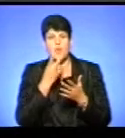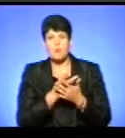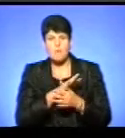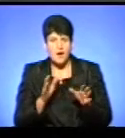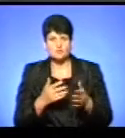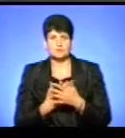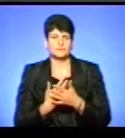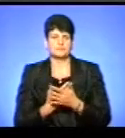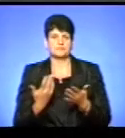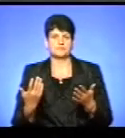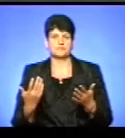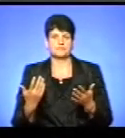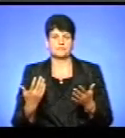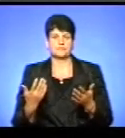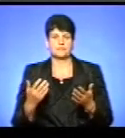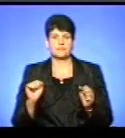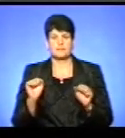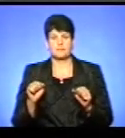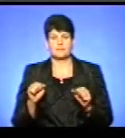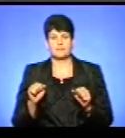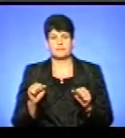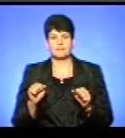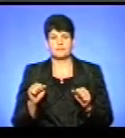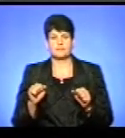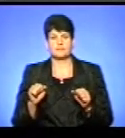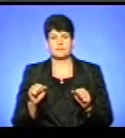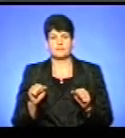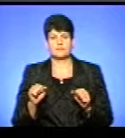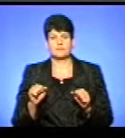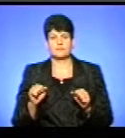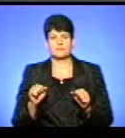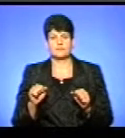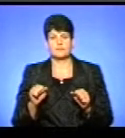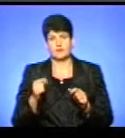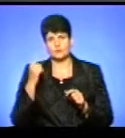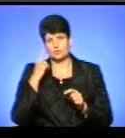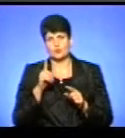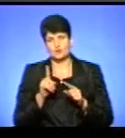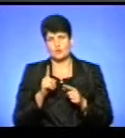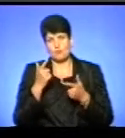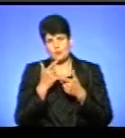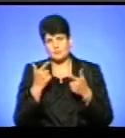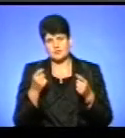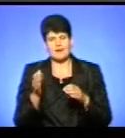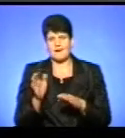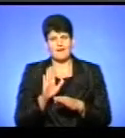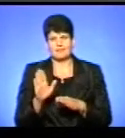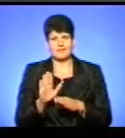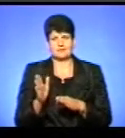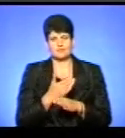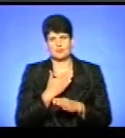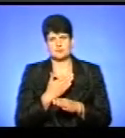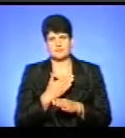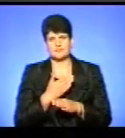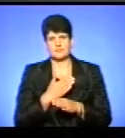і можна, це, ну, я думаю, що попереджувати, а не зносити. Ну,